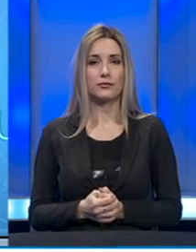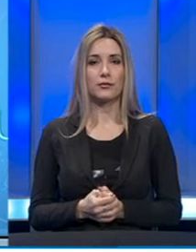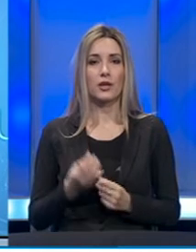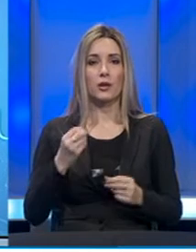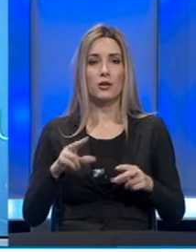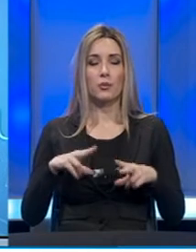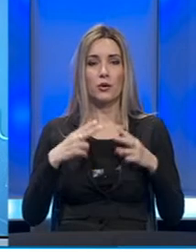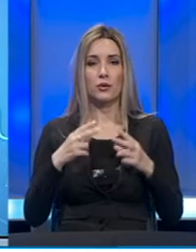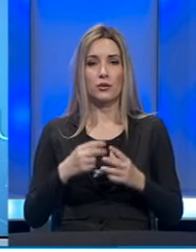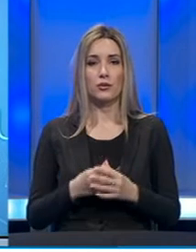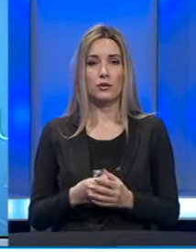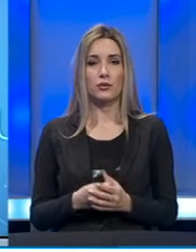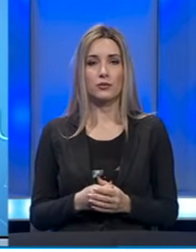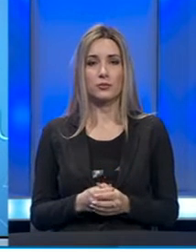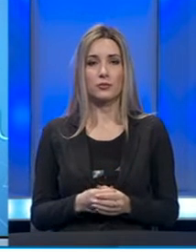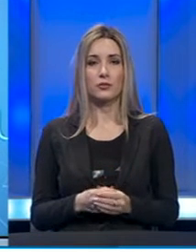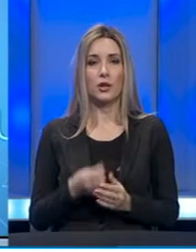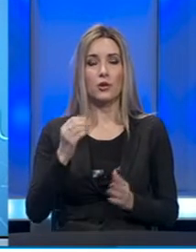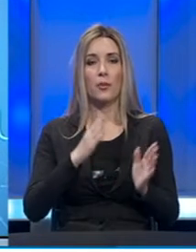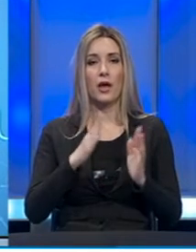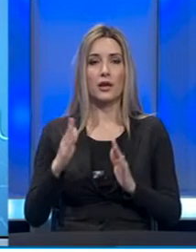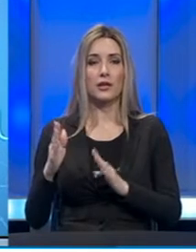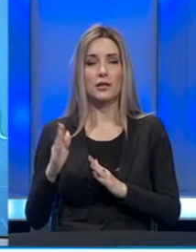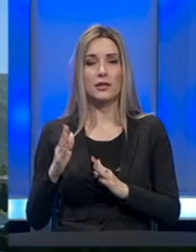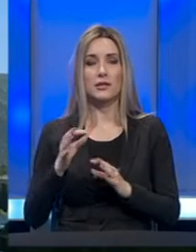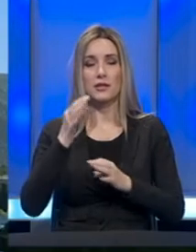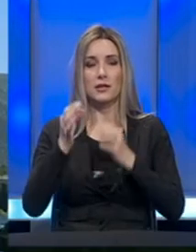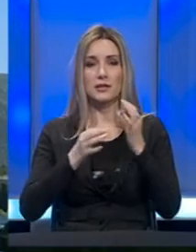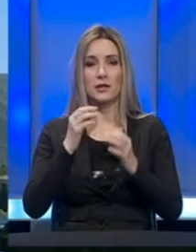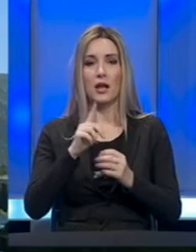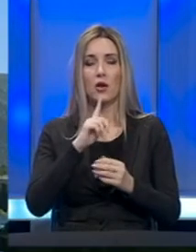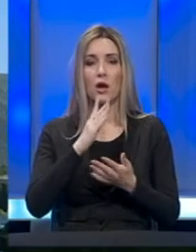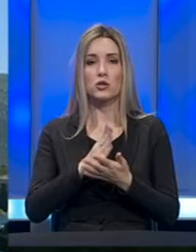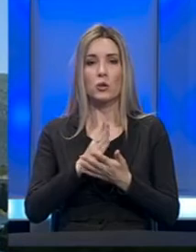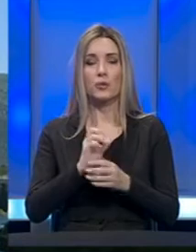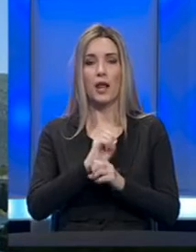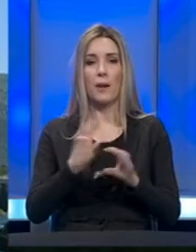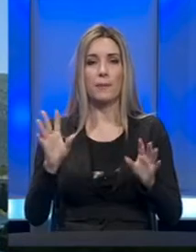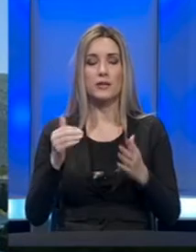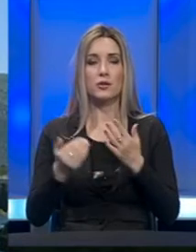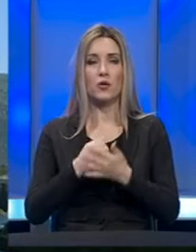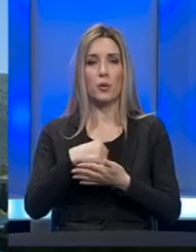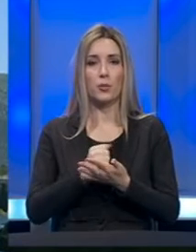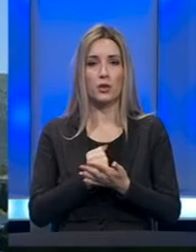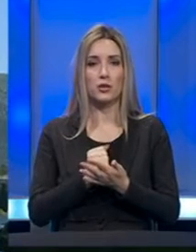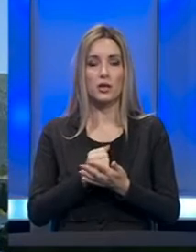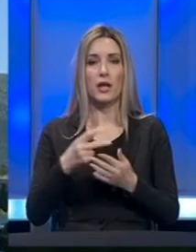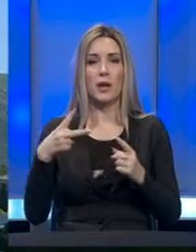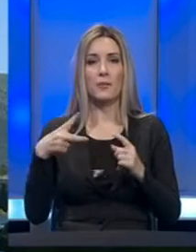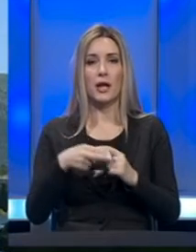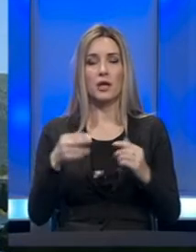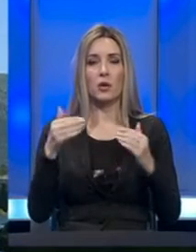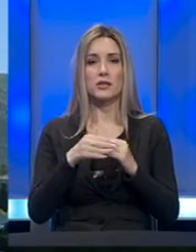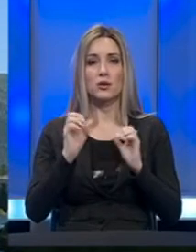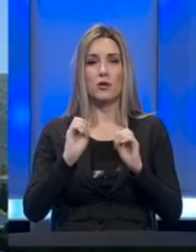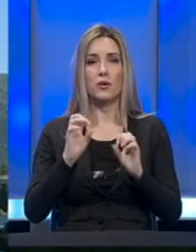Dobro jutro, dobar niz od tri uzastopna testiranja koja su bila bez novopotvrđenih slučajeva. Prekinula je